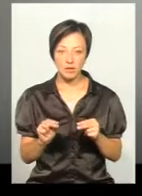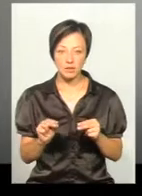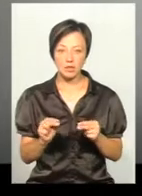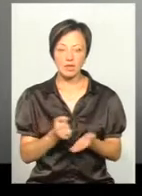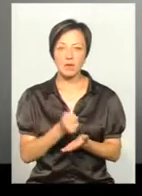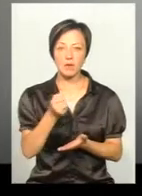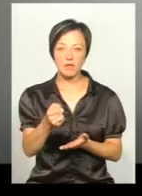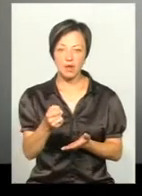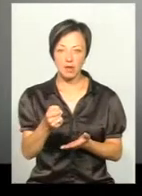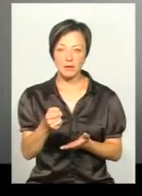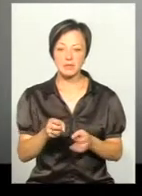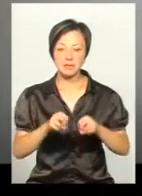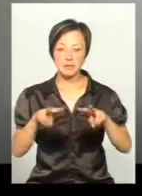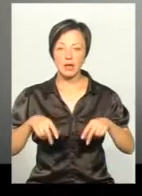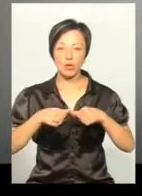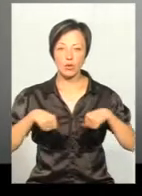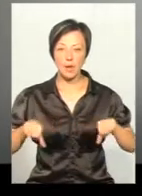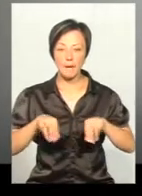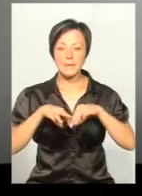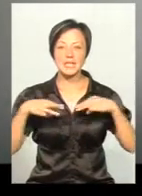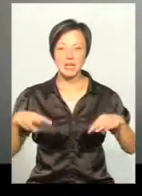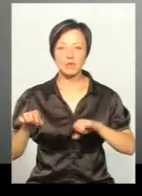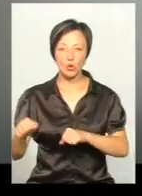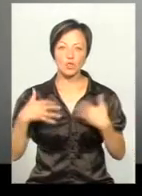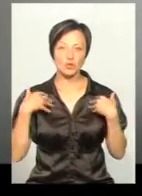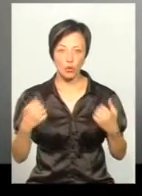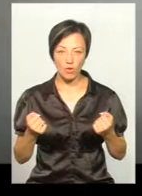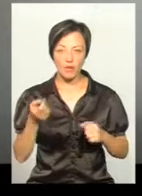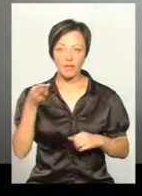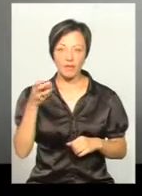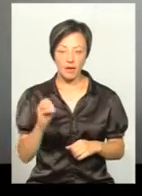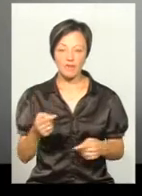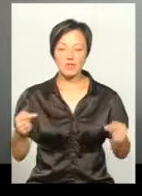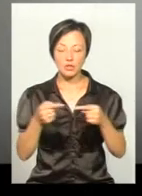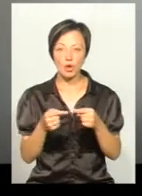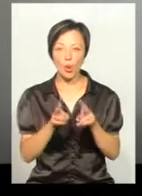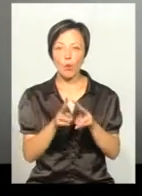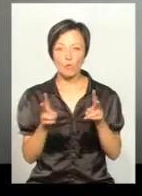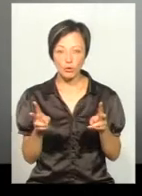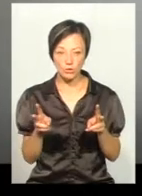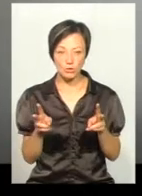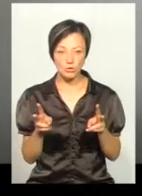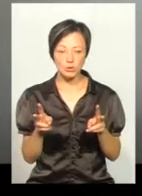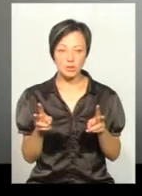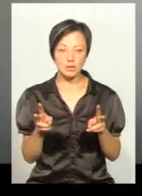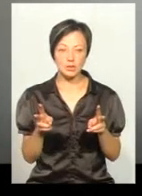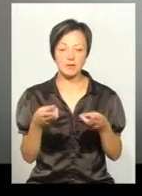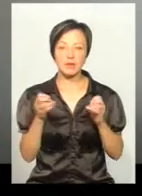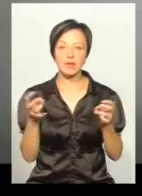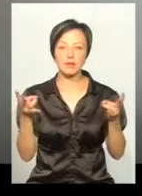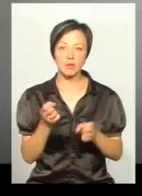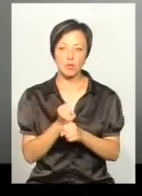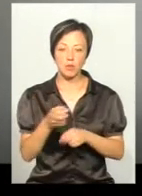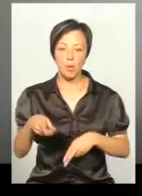направляємо хворих на спеціальну комісію Міністерства охорони здоров'я, де визначають кому, де треба